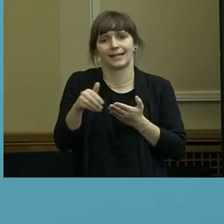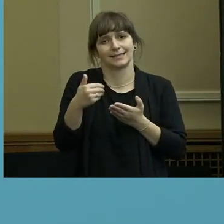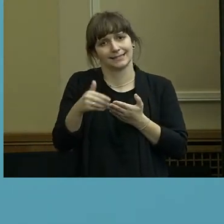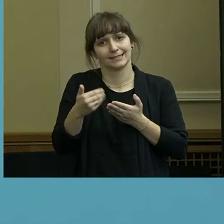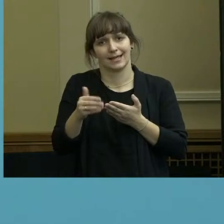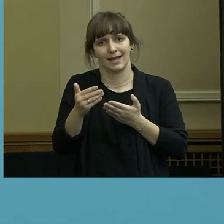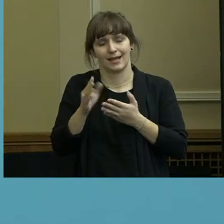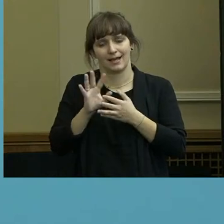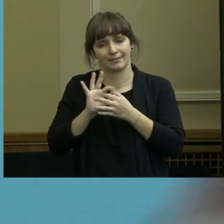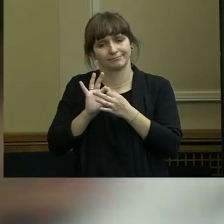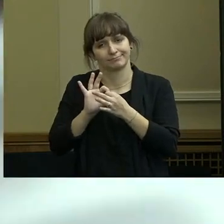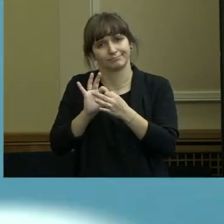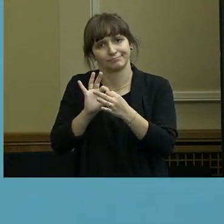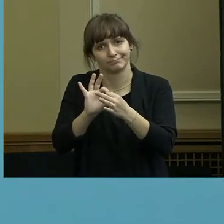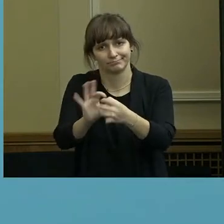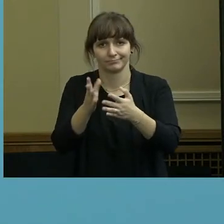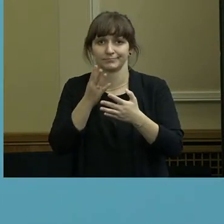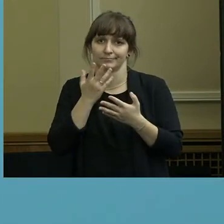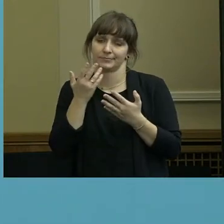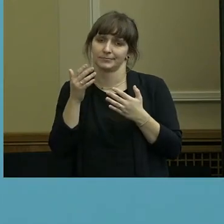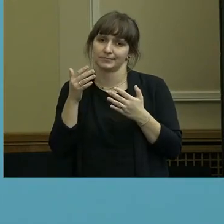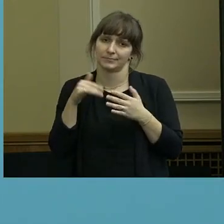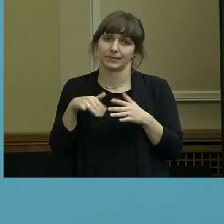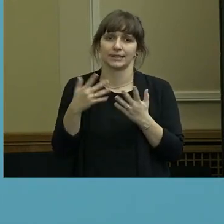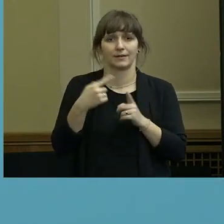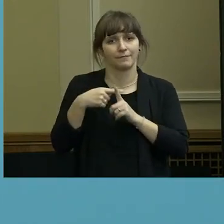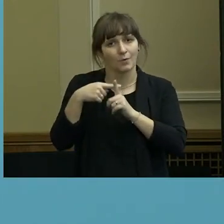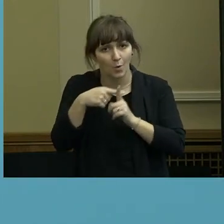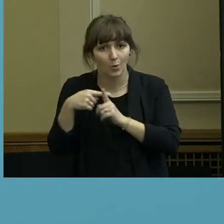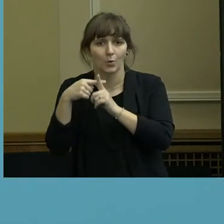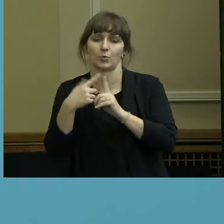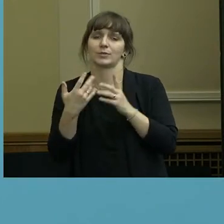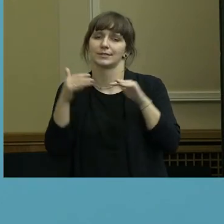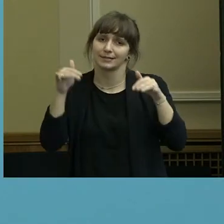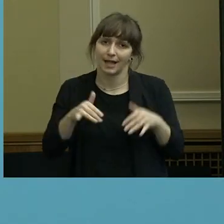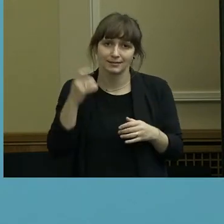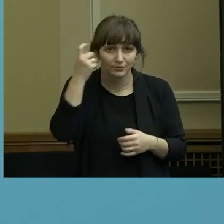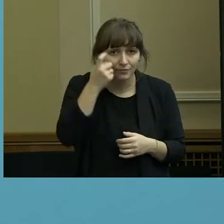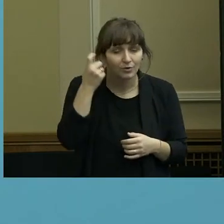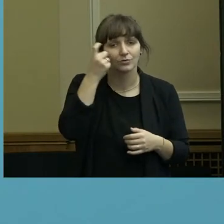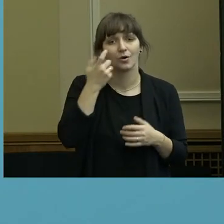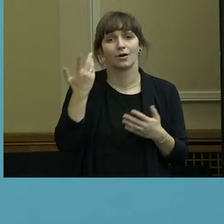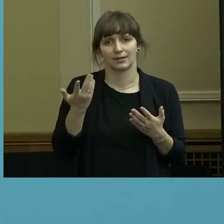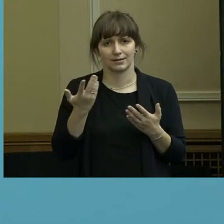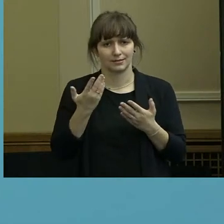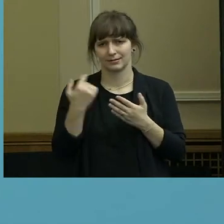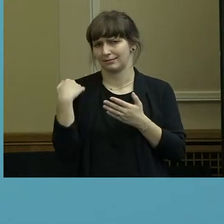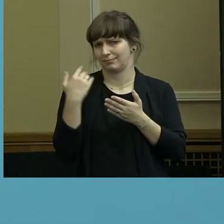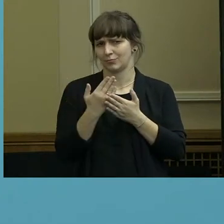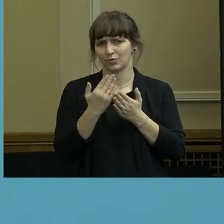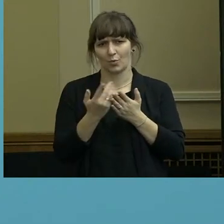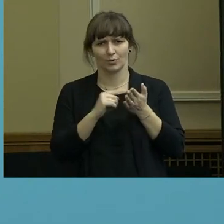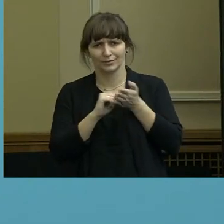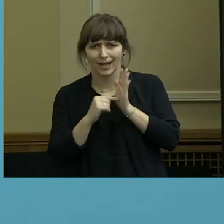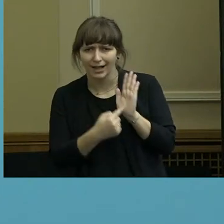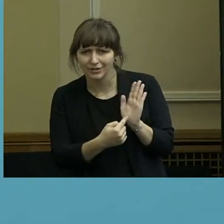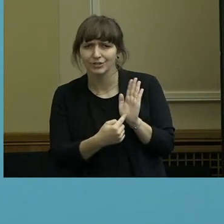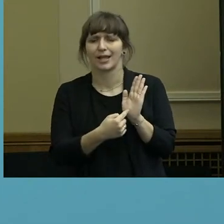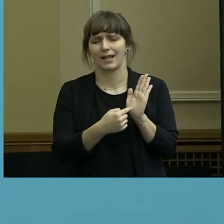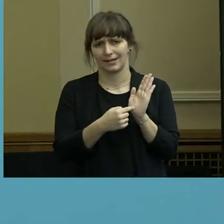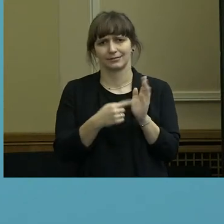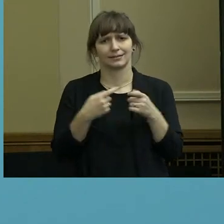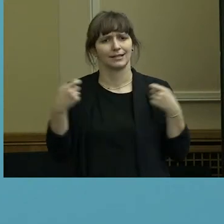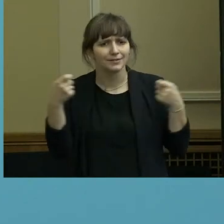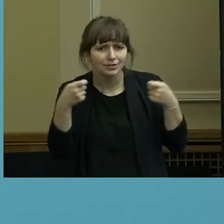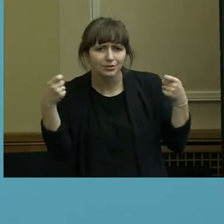betrieben ist, dass wir mit den Schwerpunkten der Daseinsvorsorge, ich habe das ja auch dargestellt mit den Investitionen,